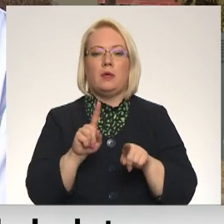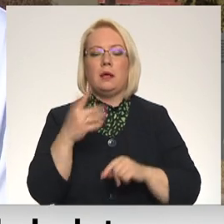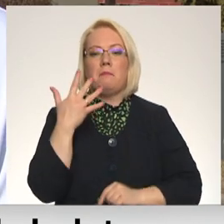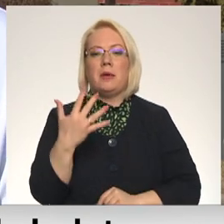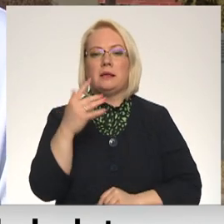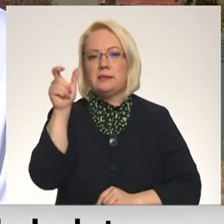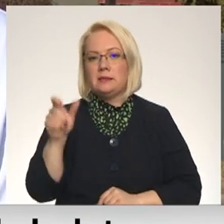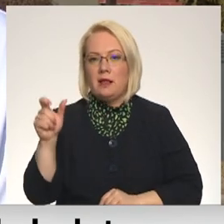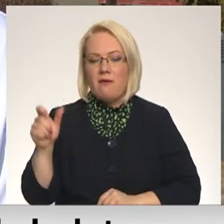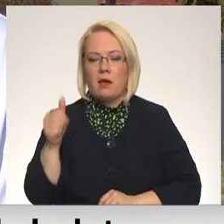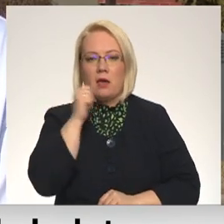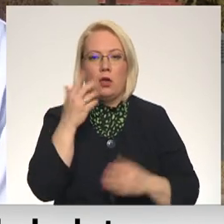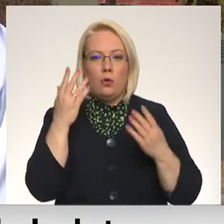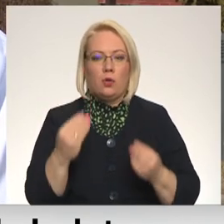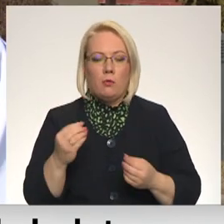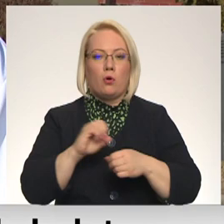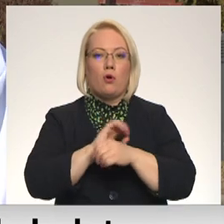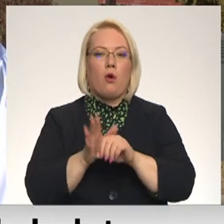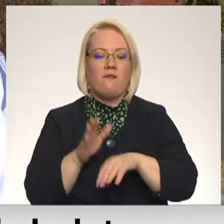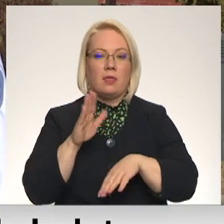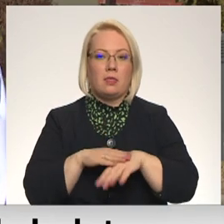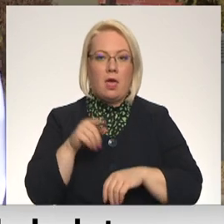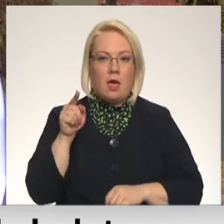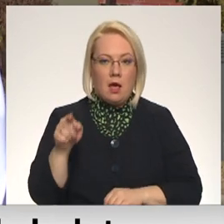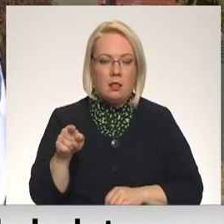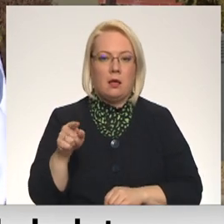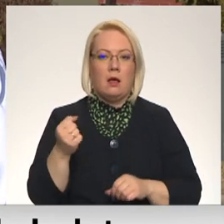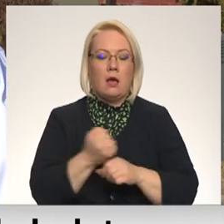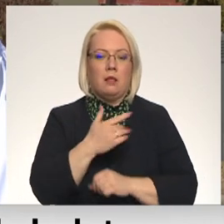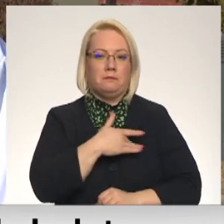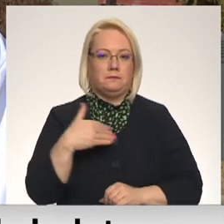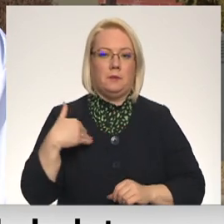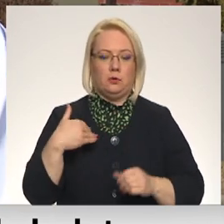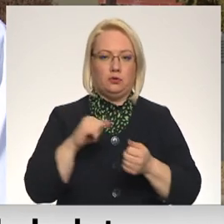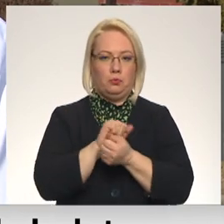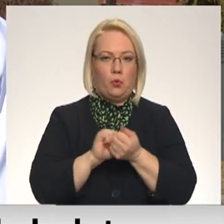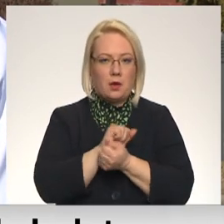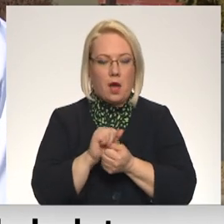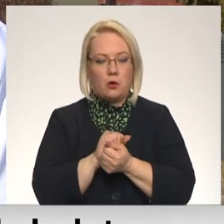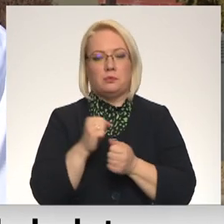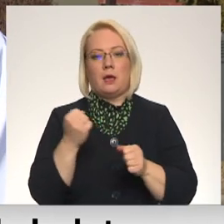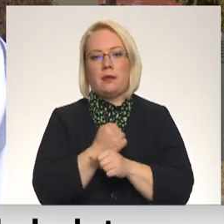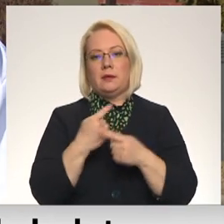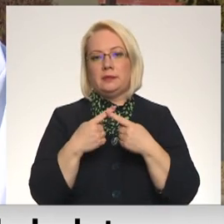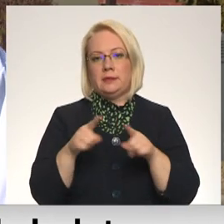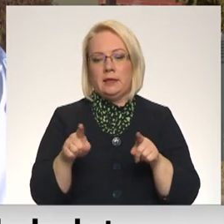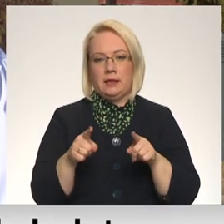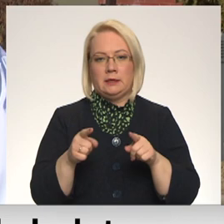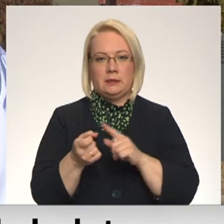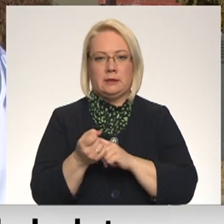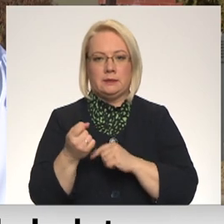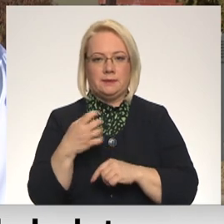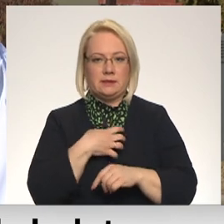katru dienu, kuriem covidu infekcijas dēļ ir gan plaušu bojējums, gan arī citi izteikti simptomi.